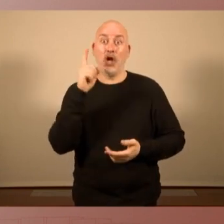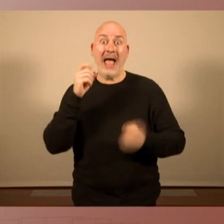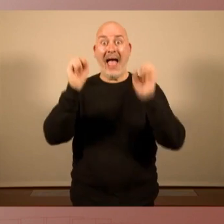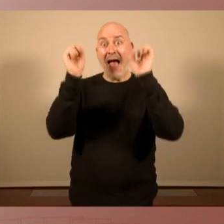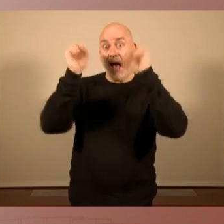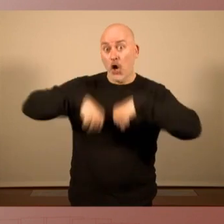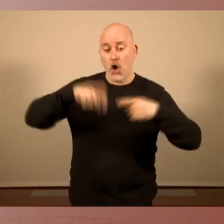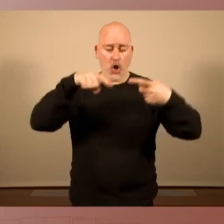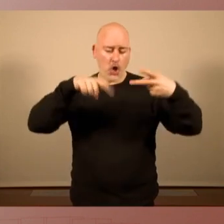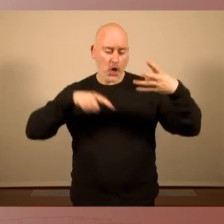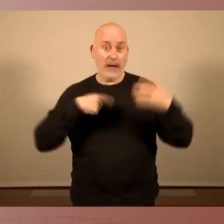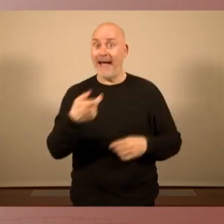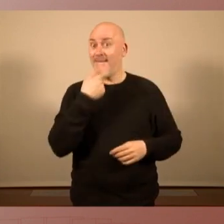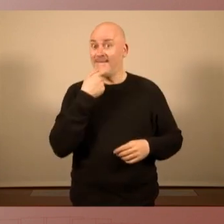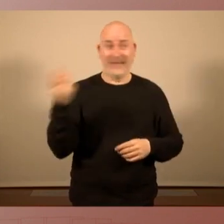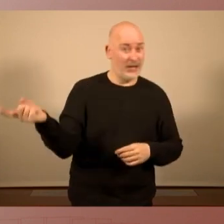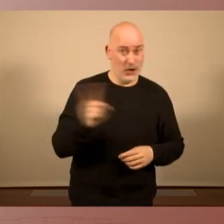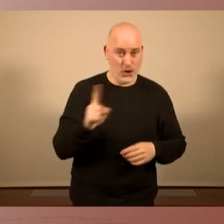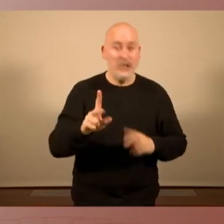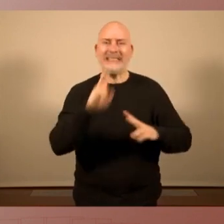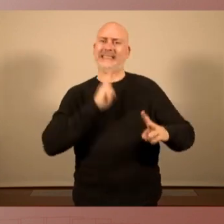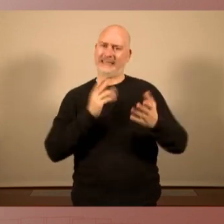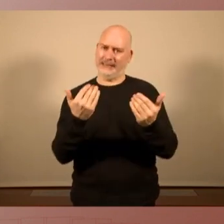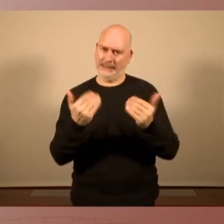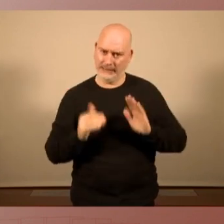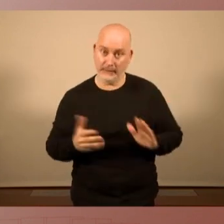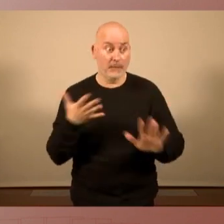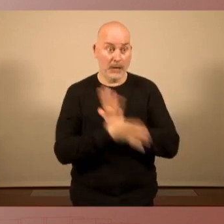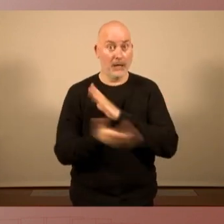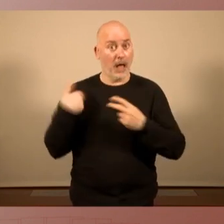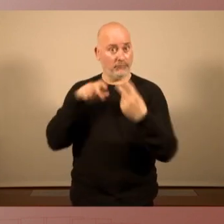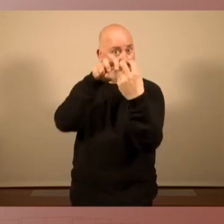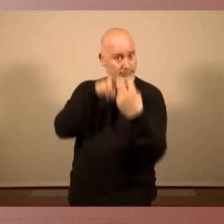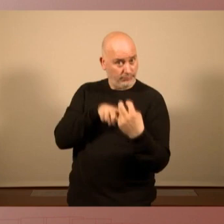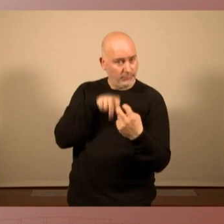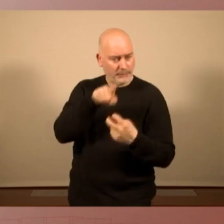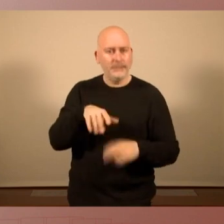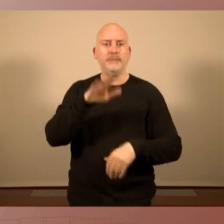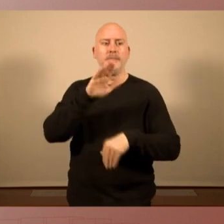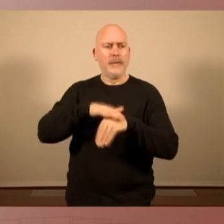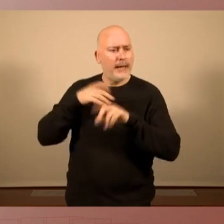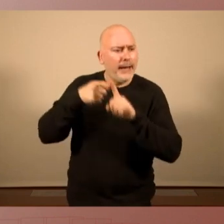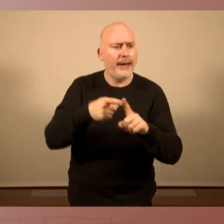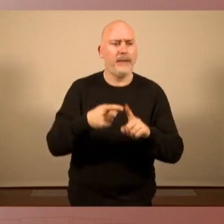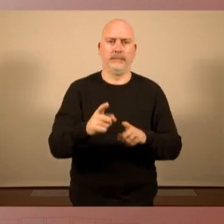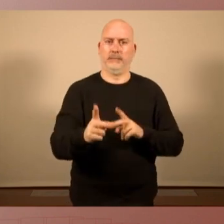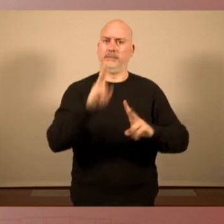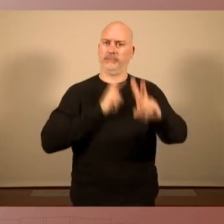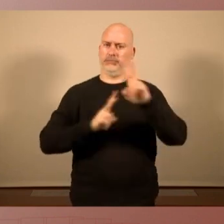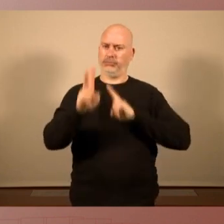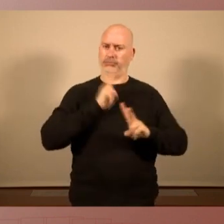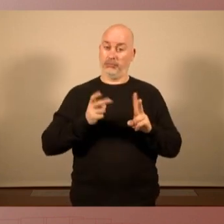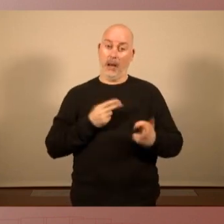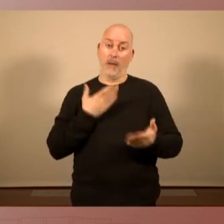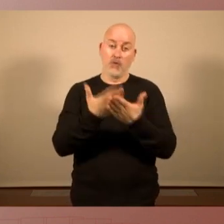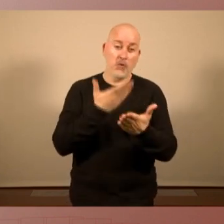perquè, com no hem tingut l'oportunitat de seure amb vostès perquè ens contestin les propostes que nosaltres les fèiem en matèria